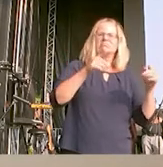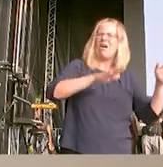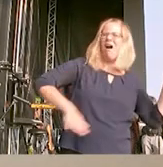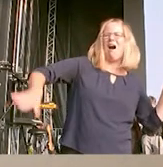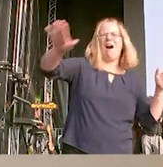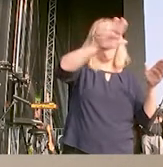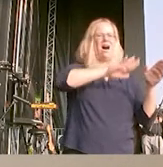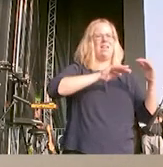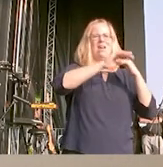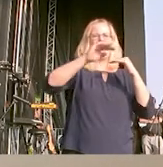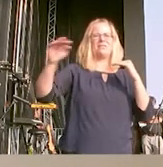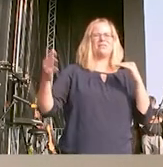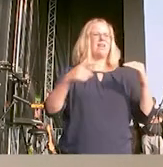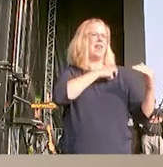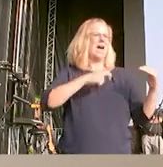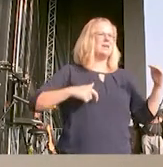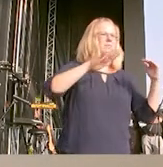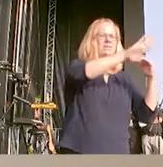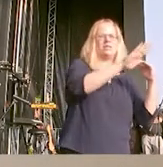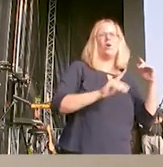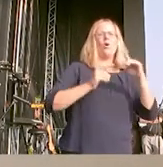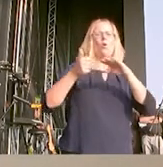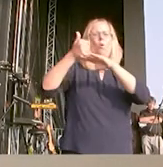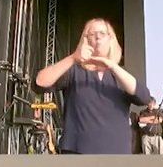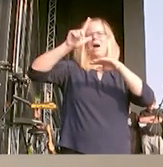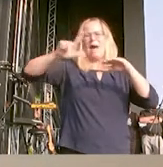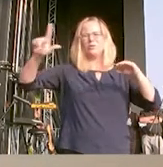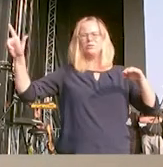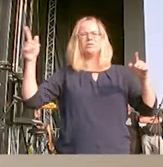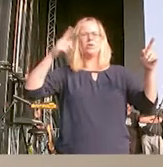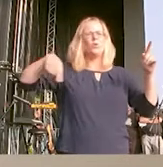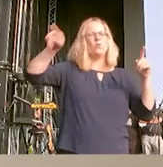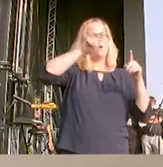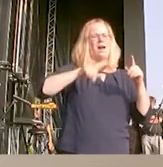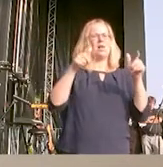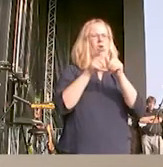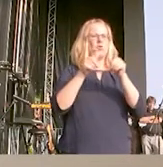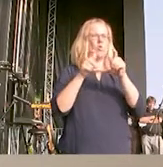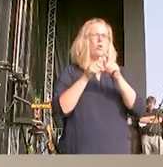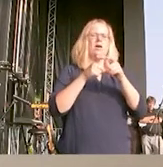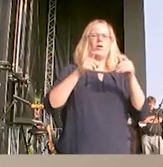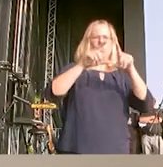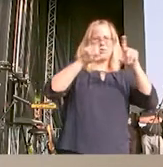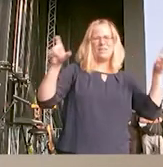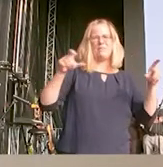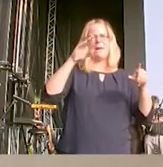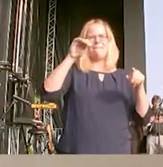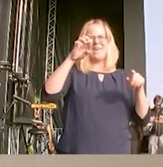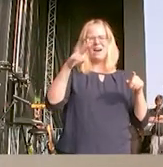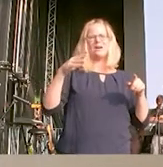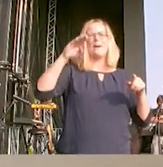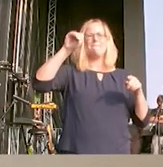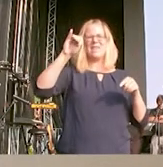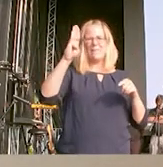Leipziger Revier und in der Lausitz, wollen die Kohleunternehmen LEAG, MIPRAG und RWE